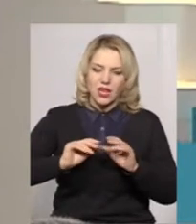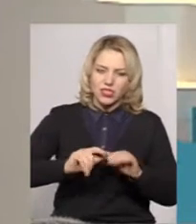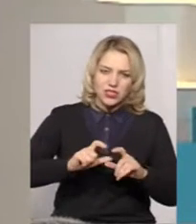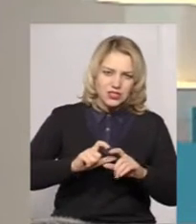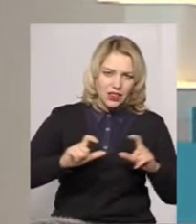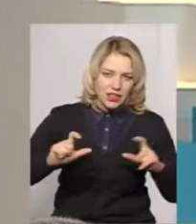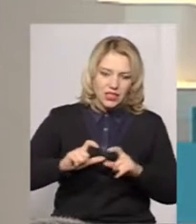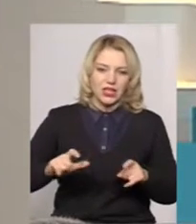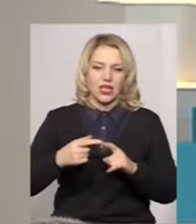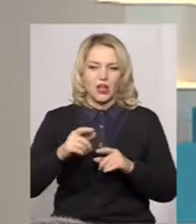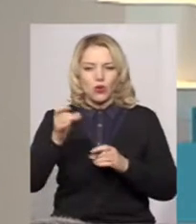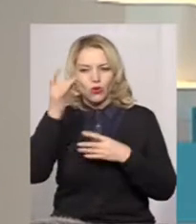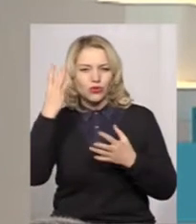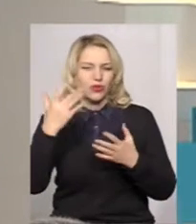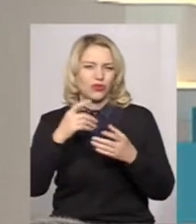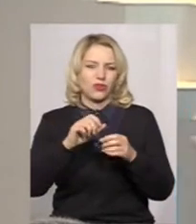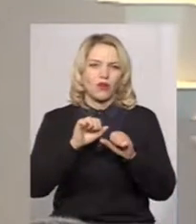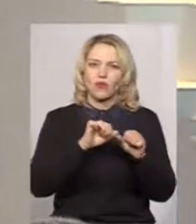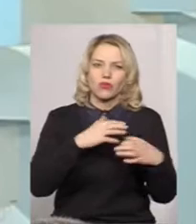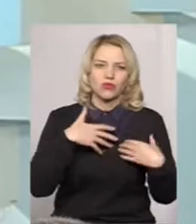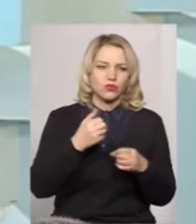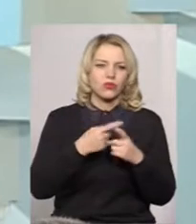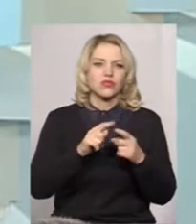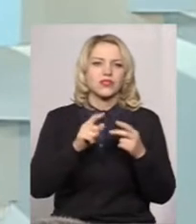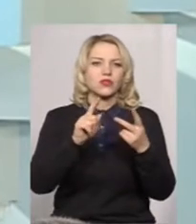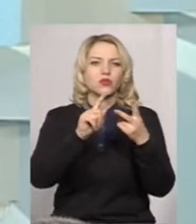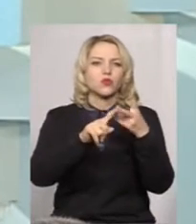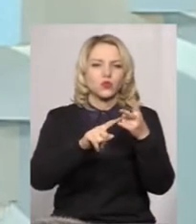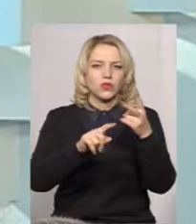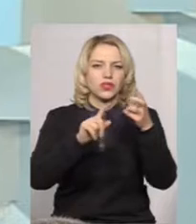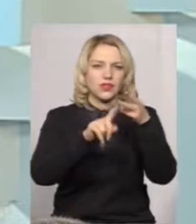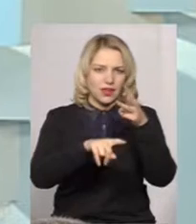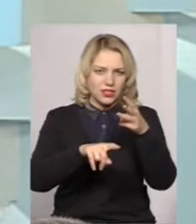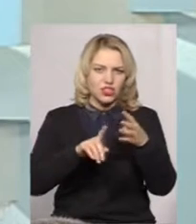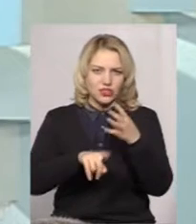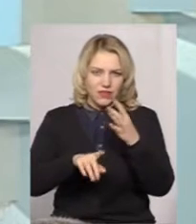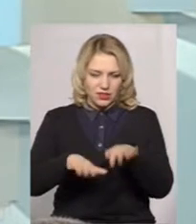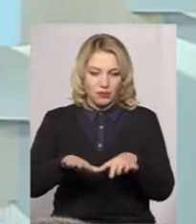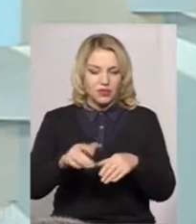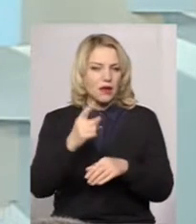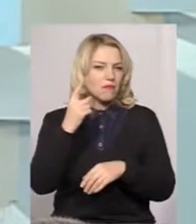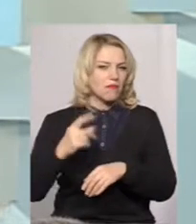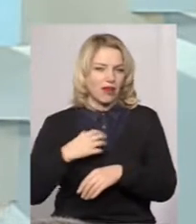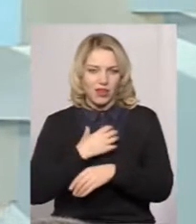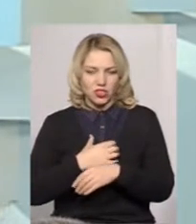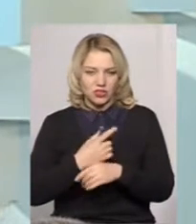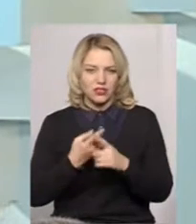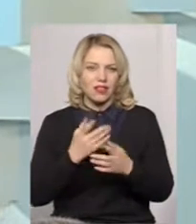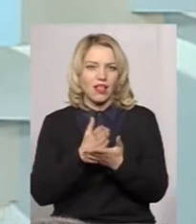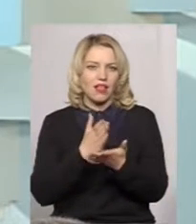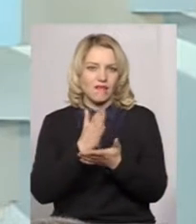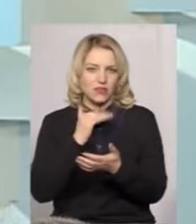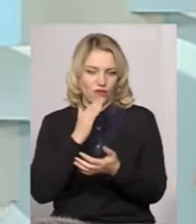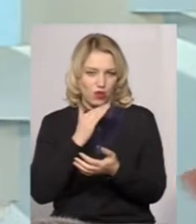якісь інші об'єкти, охорони здоров'я, вони виявилися на другому, на третьому, на четвертому місці. Перш за все, людей цікавила наявність води,